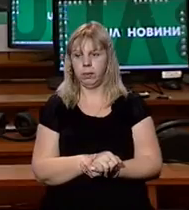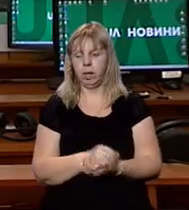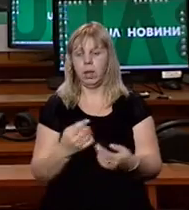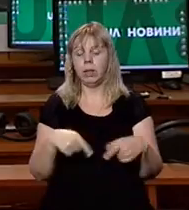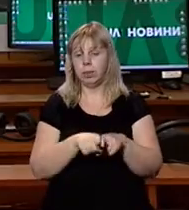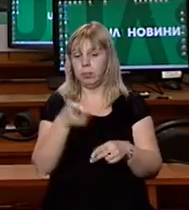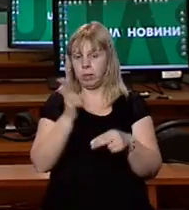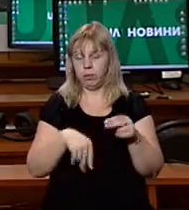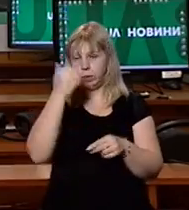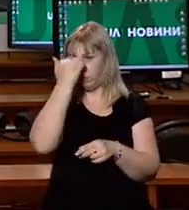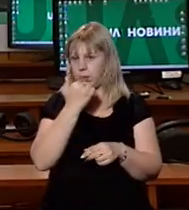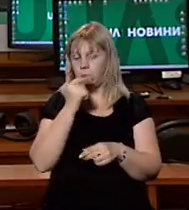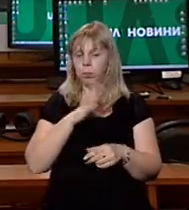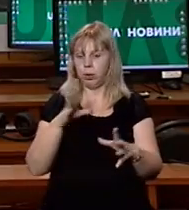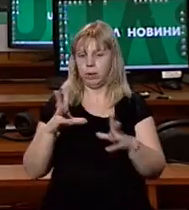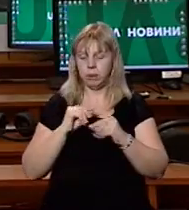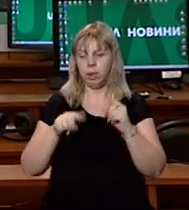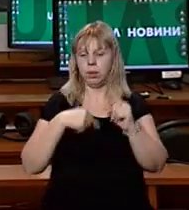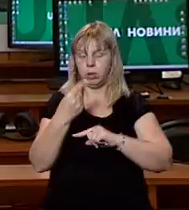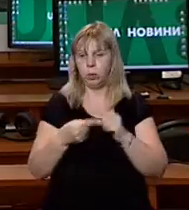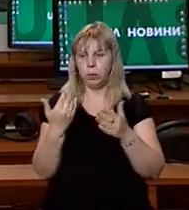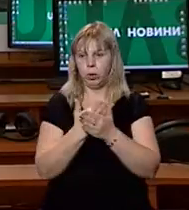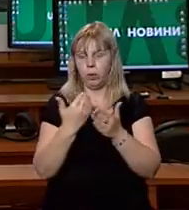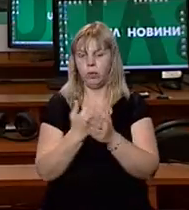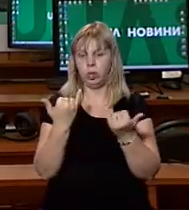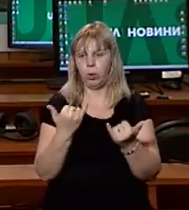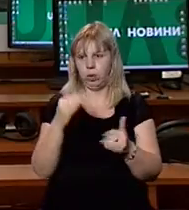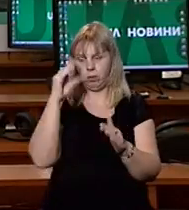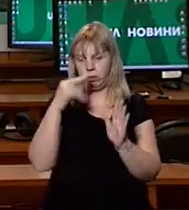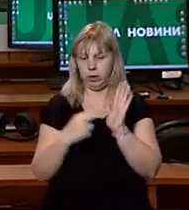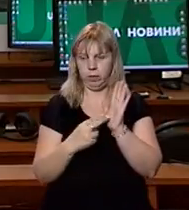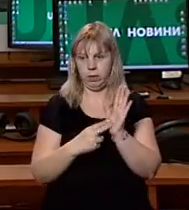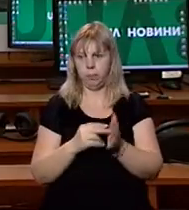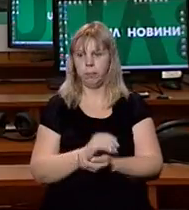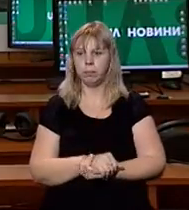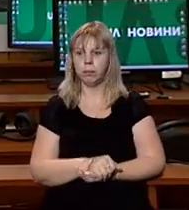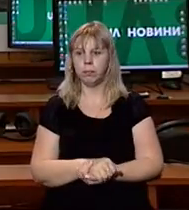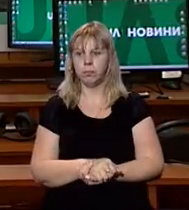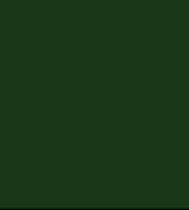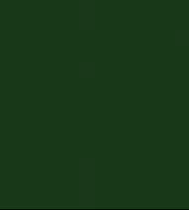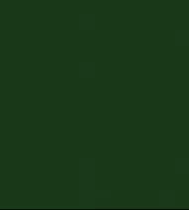Цим завершуємо. Дякуємо, що були з нами. Наступний випуск новин дивіться сьогодні о 19-й годині.